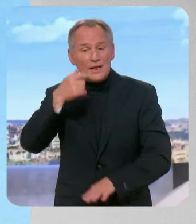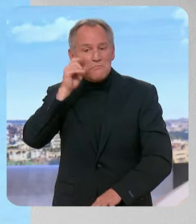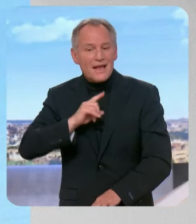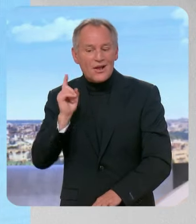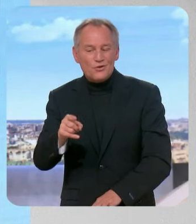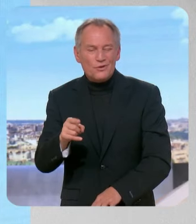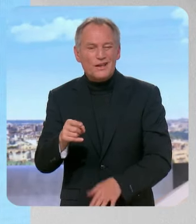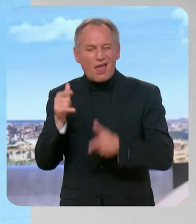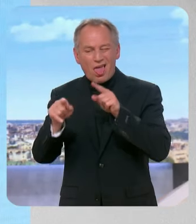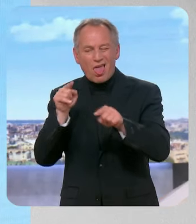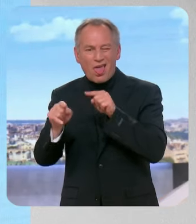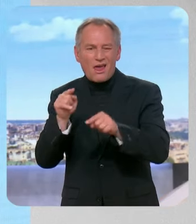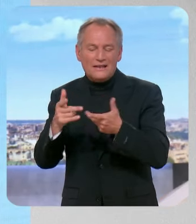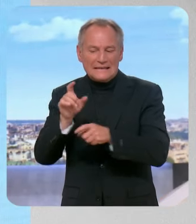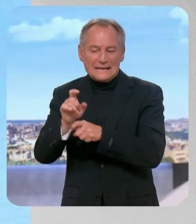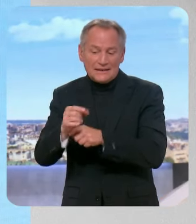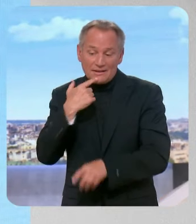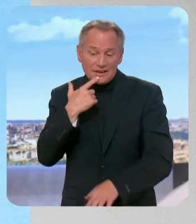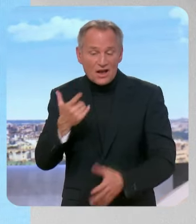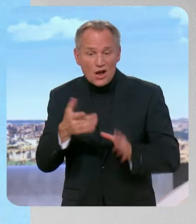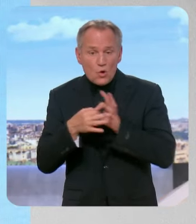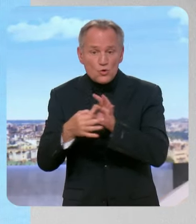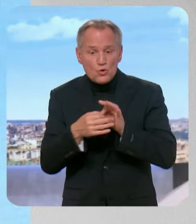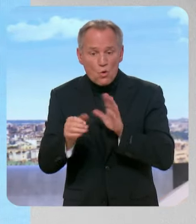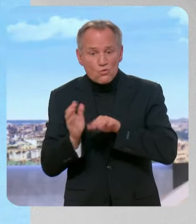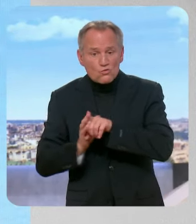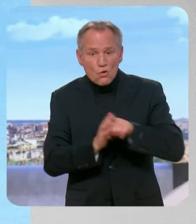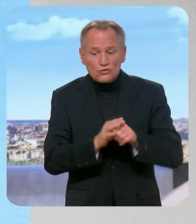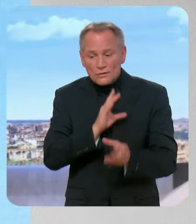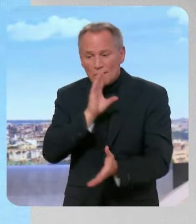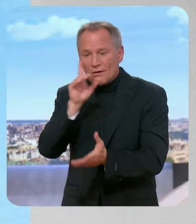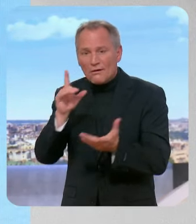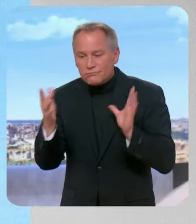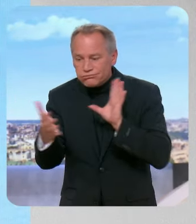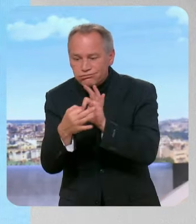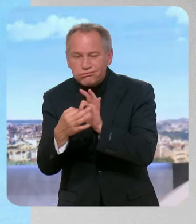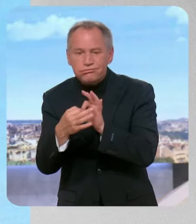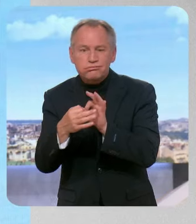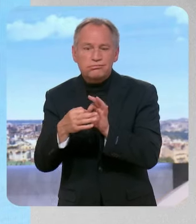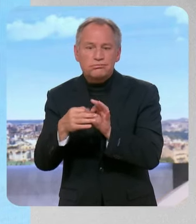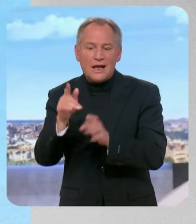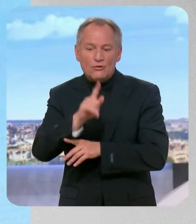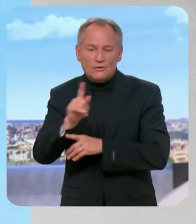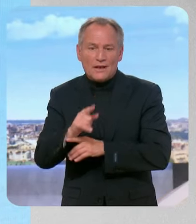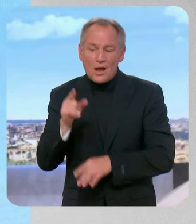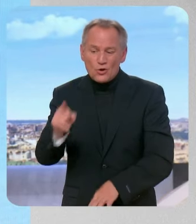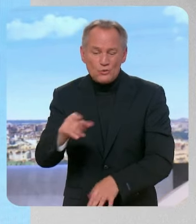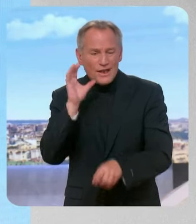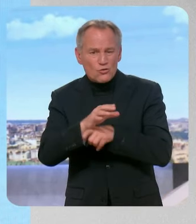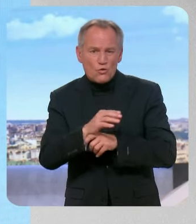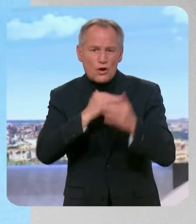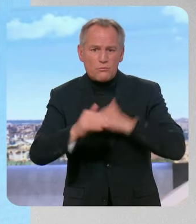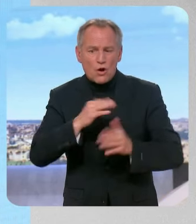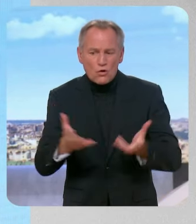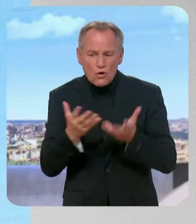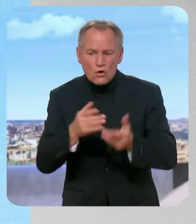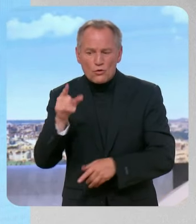raté. Il n aura pas de l'union de la gauche autour de Raphaël Glucksmann. Si c'est pour peser au Parlement européen, c'est raté aussi. Il a été contre le plan de relance. Il a été contre